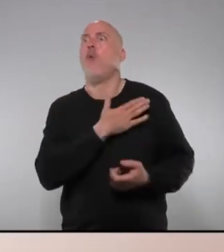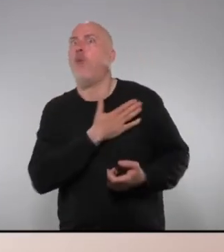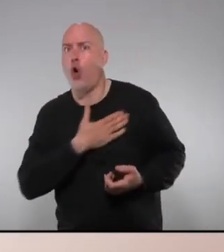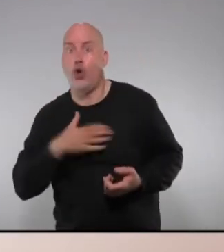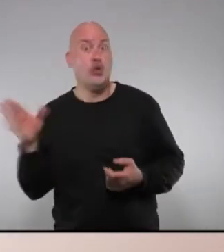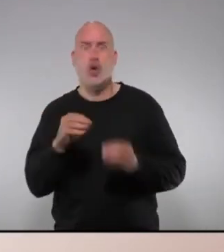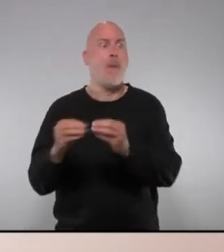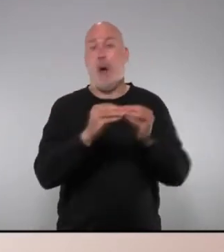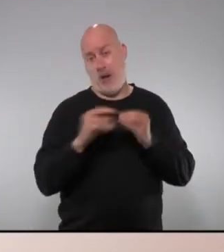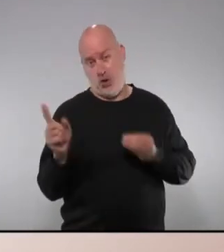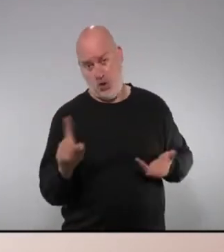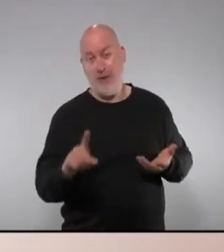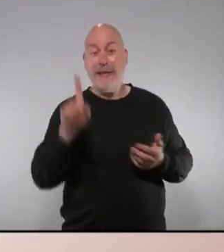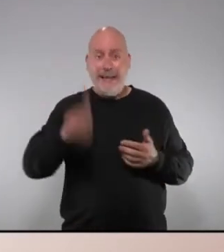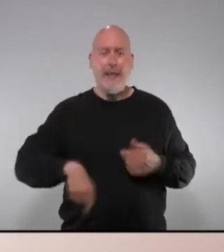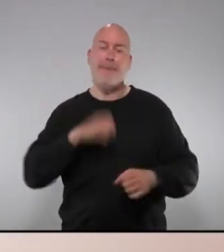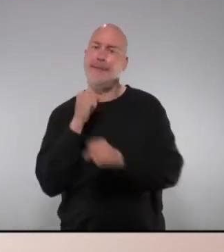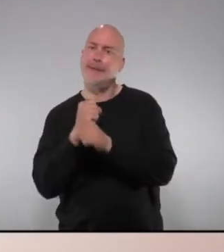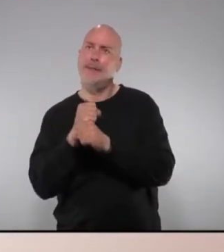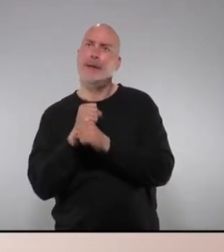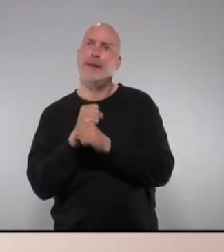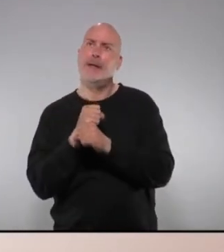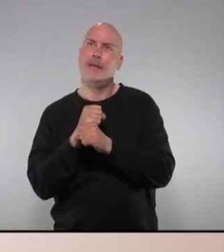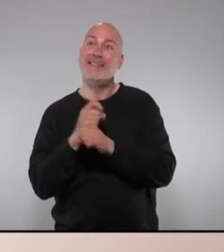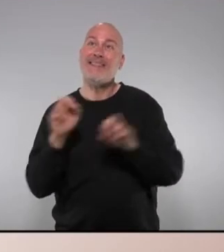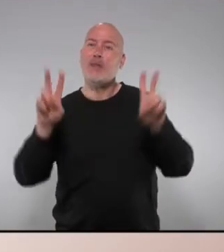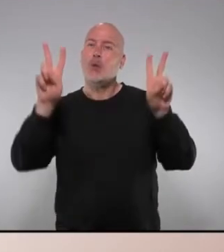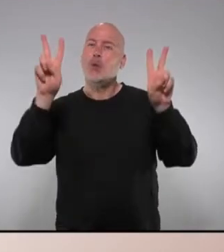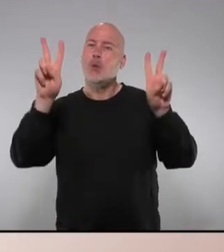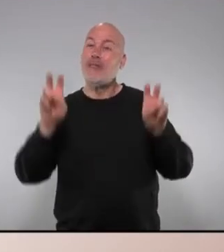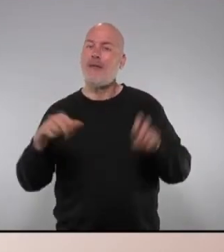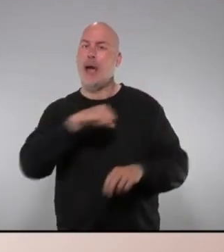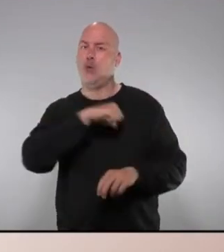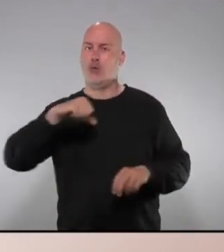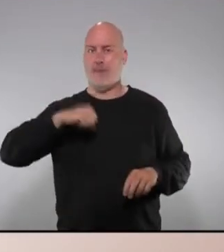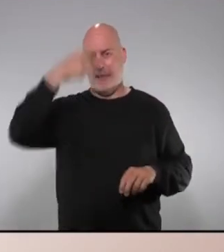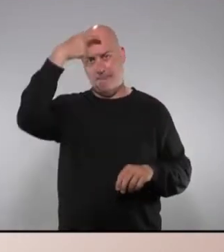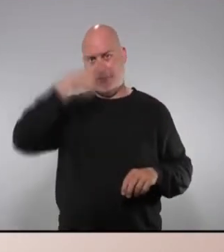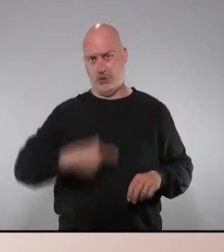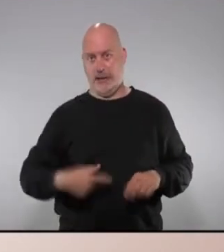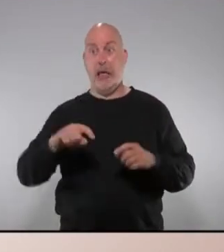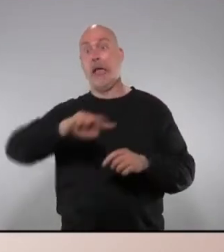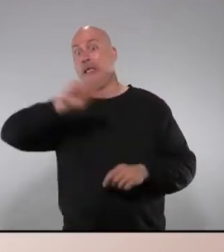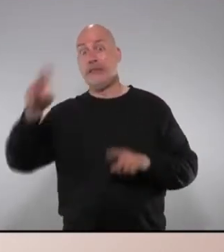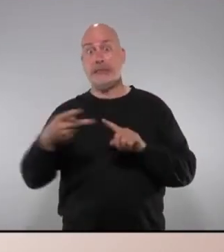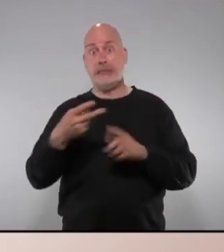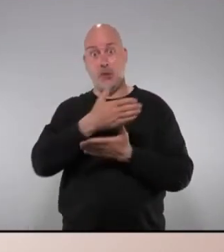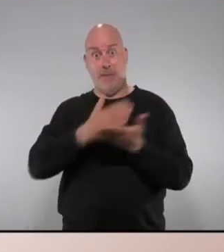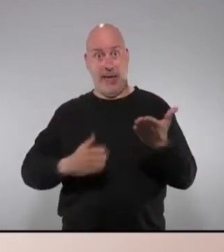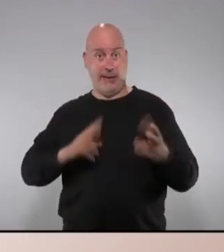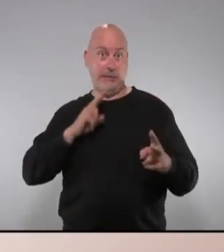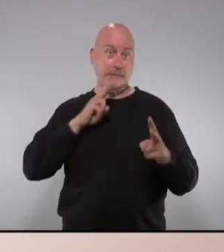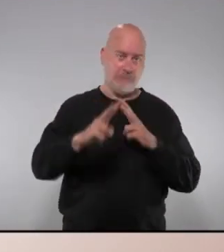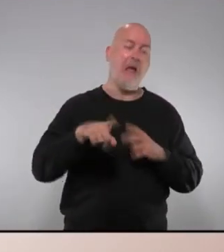recurs i sobretot per anar-ho treballant també amb qüestions d'autonomia personal i en la següent part de la rèplica